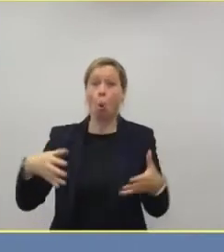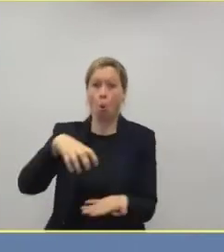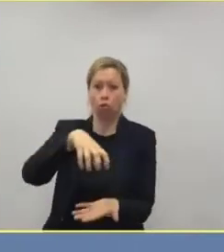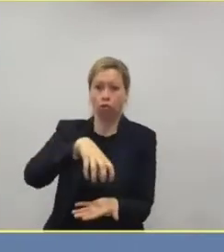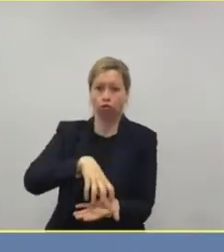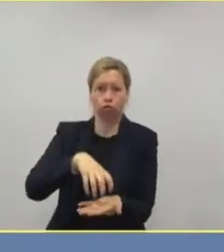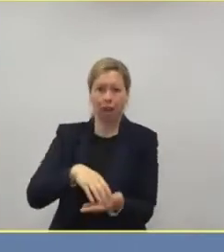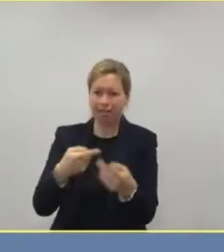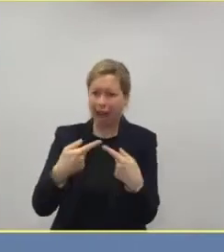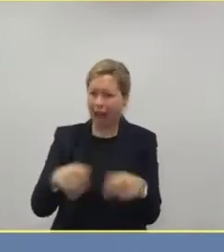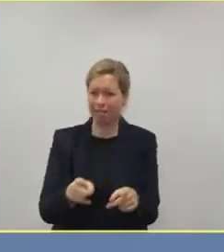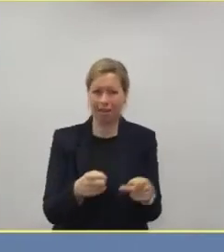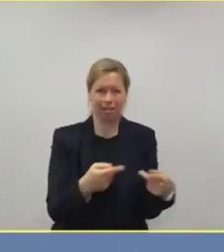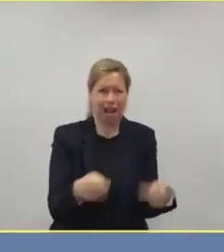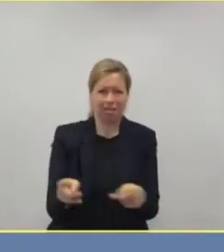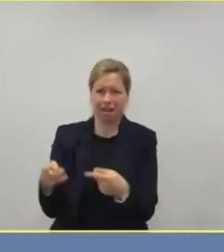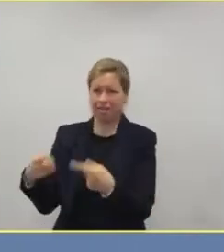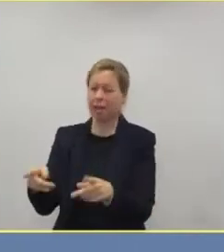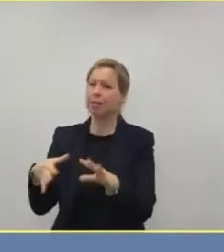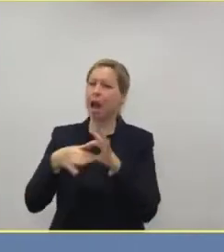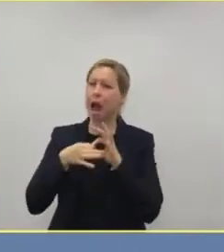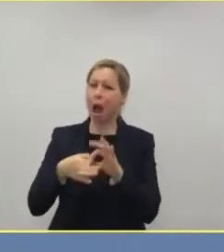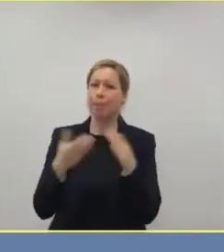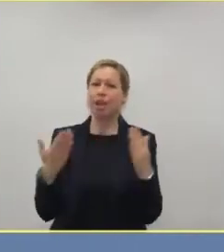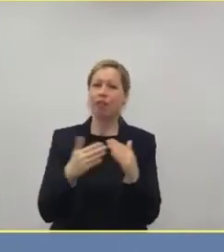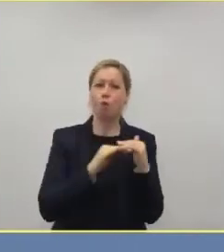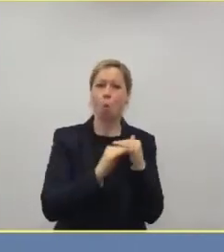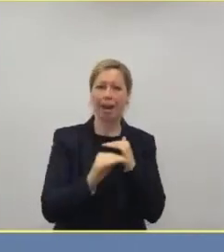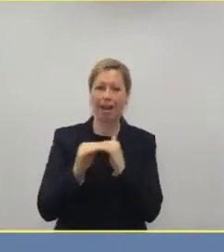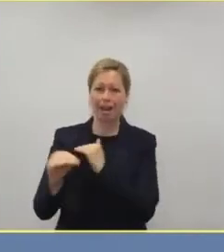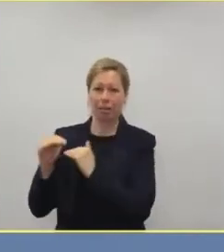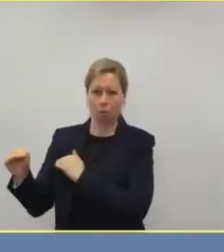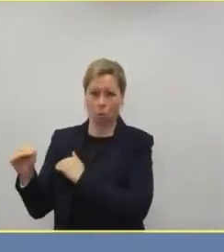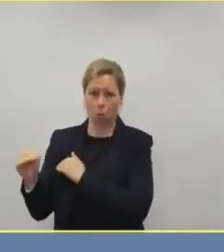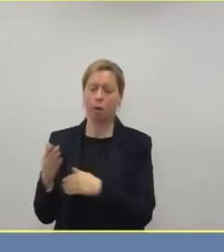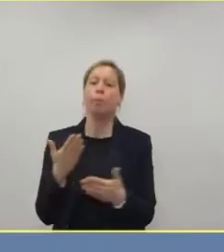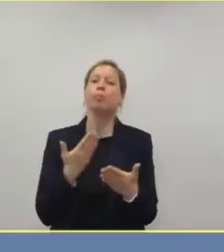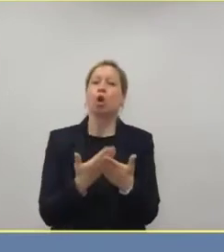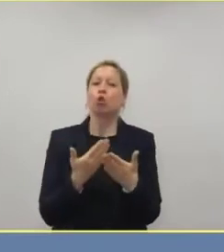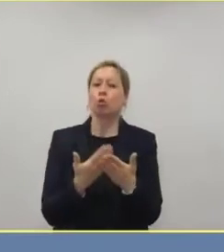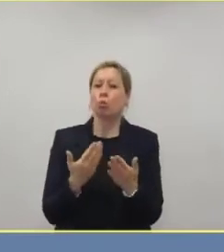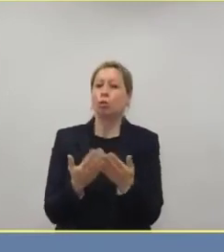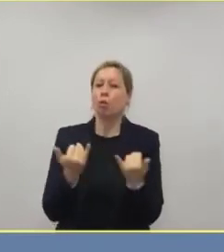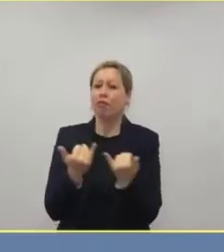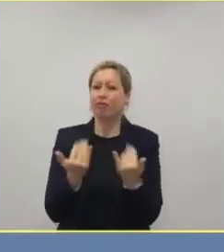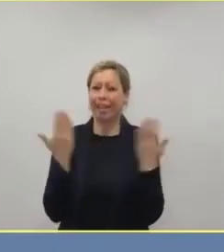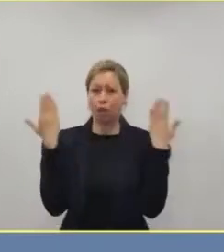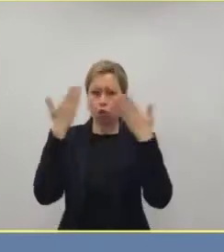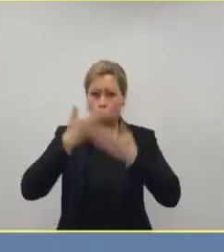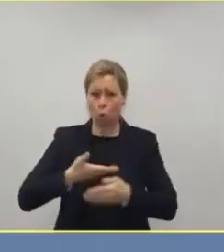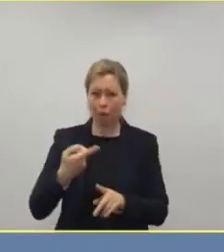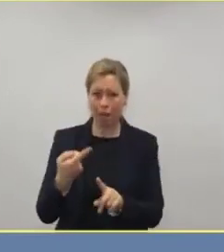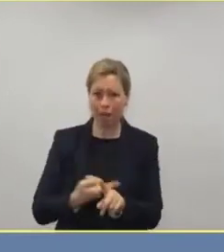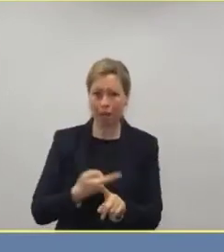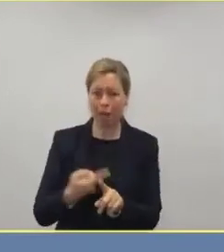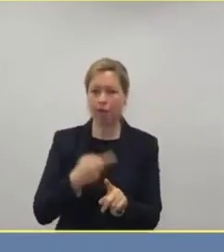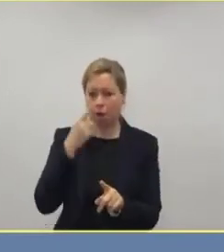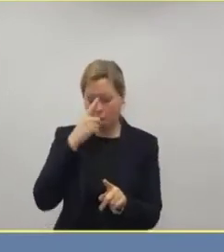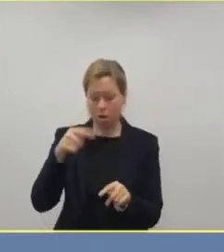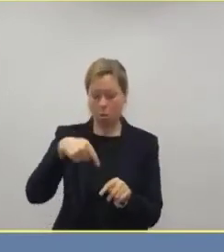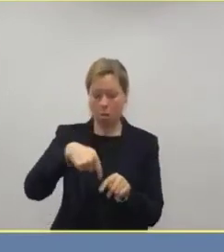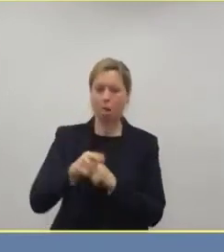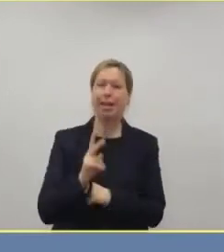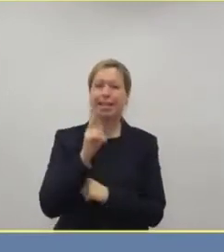Entscheidende ist, ob die Dunkelziffer jetzt groß oder sehr groß ist, sie wird ja in 10, 14 Tagen